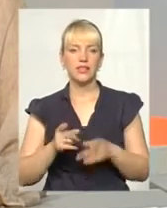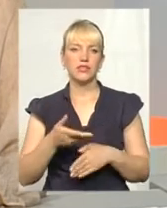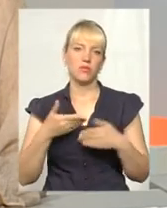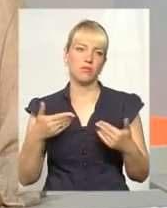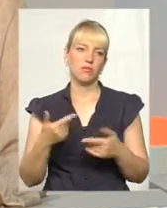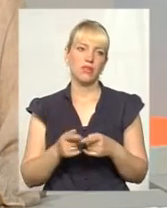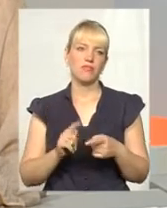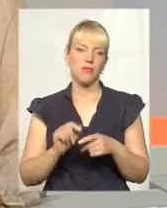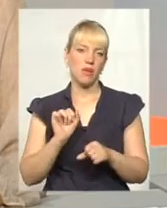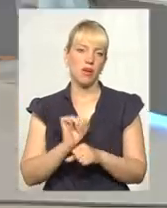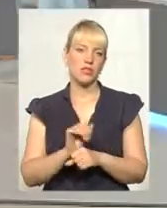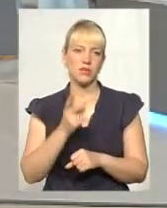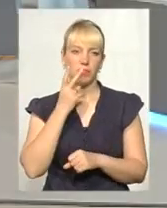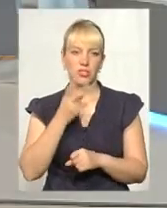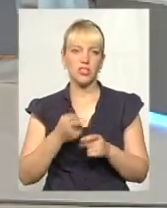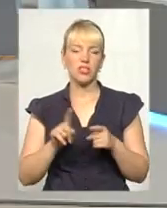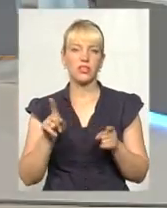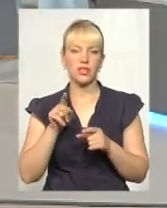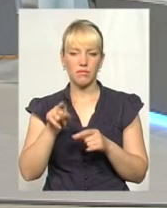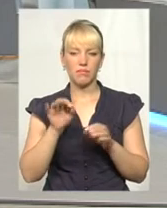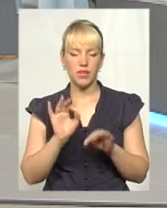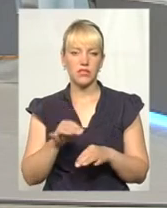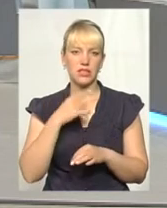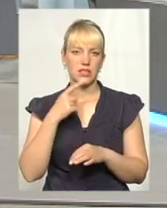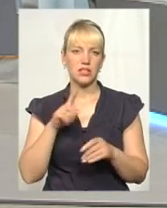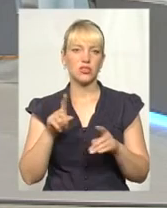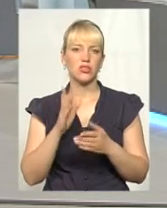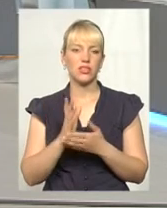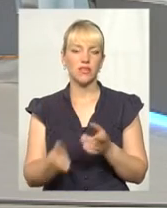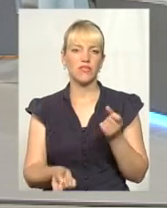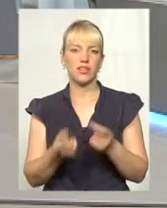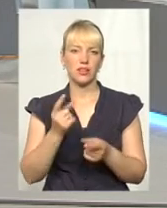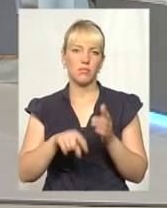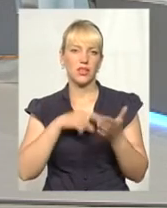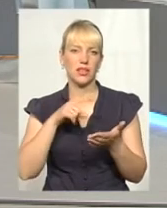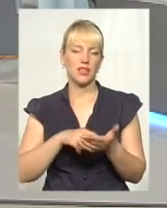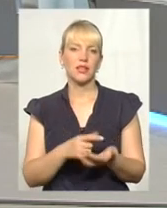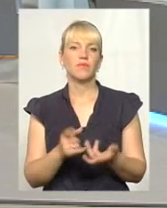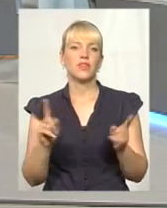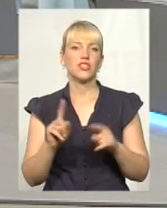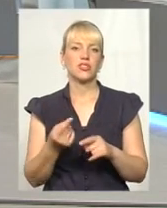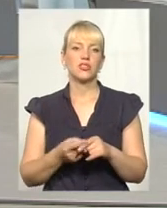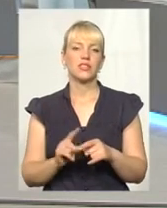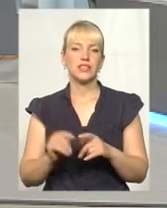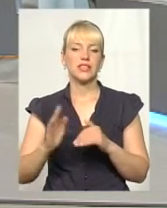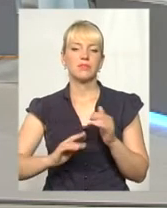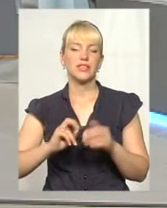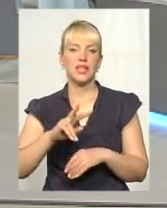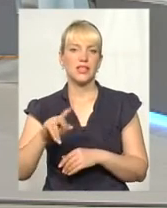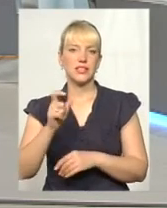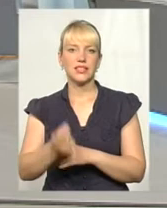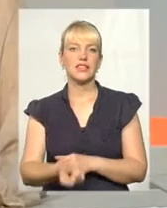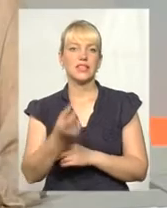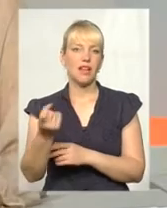паузі, поки дивилась сюжет, пані Лілія правильно сказала. Постане питання навіть, якщо ці спеціалісти з'являться,